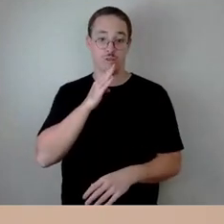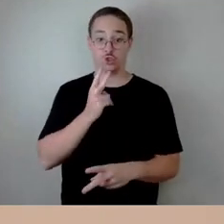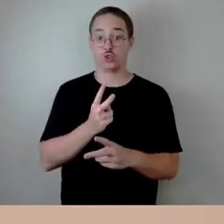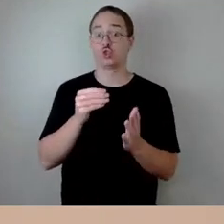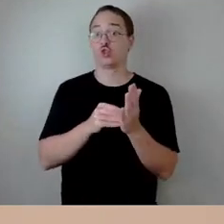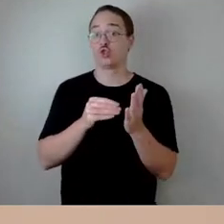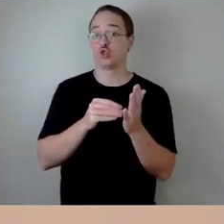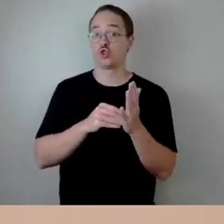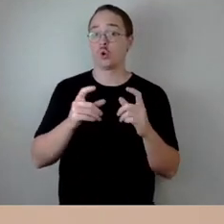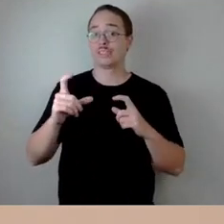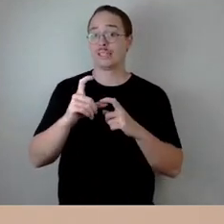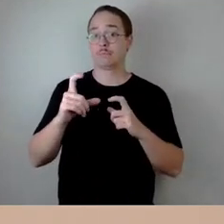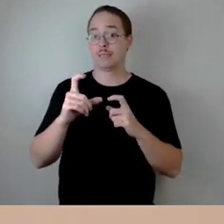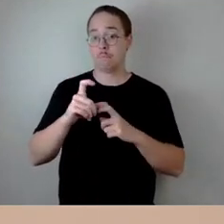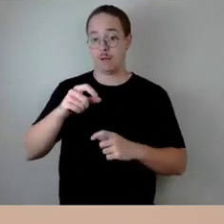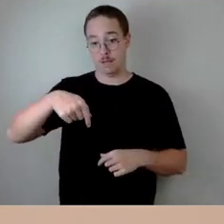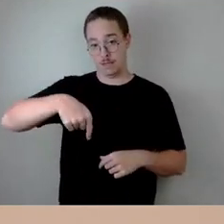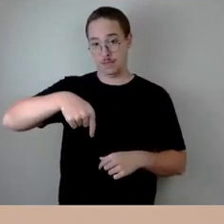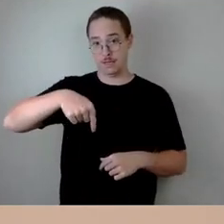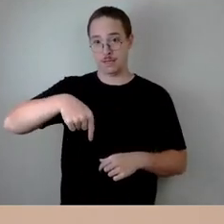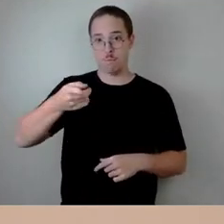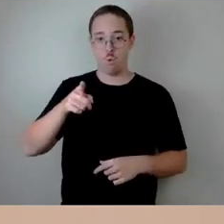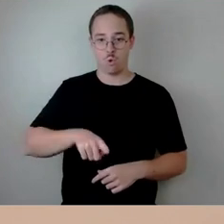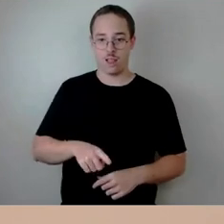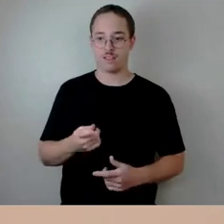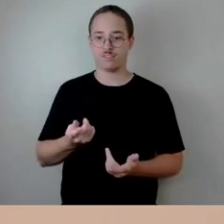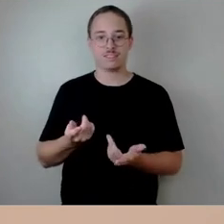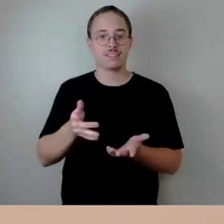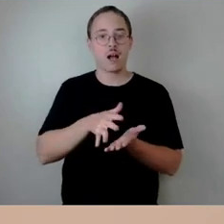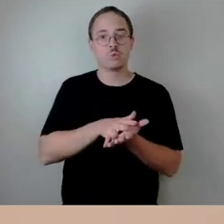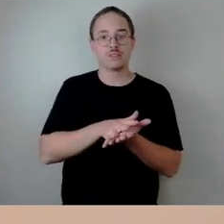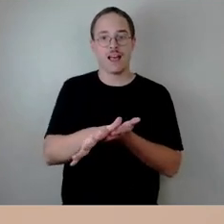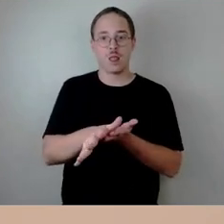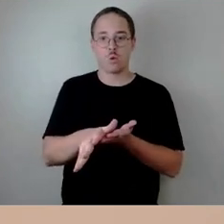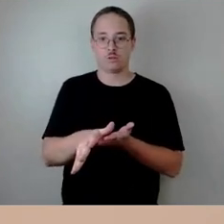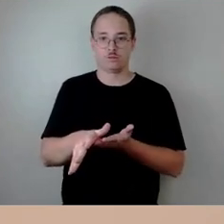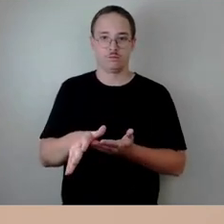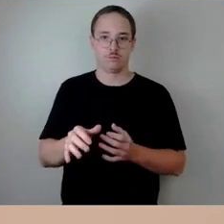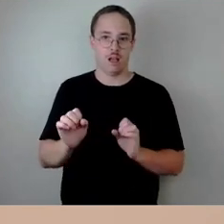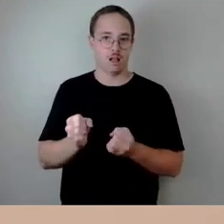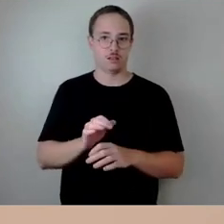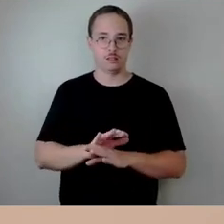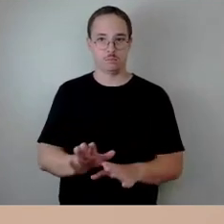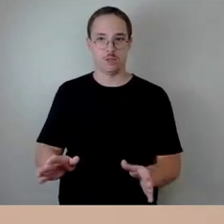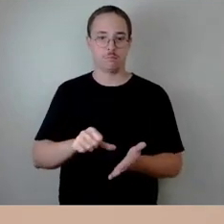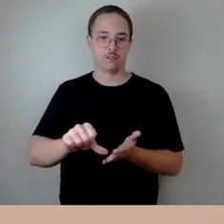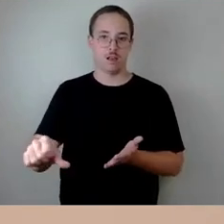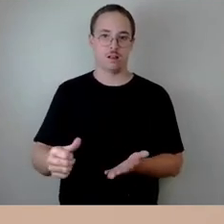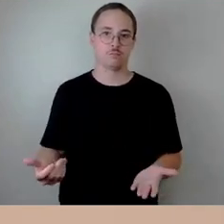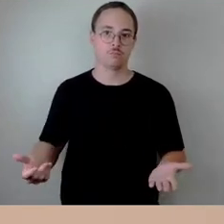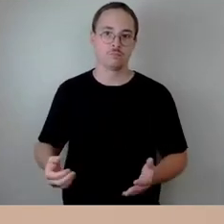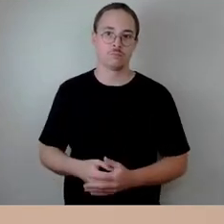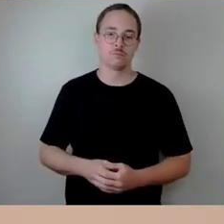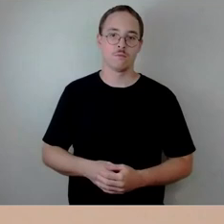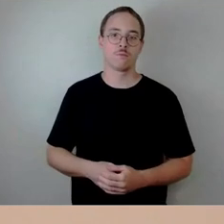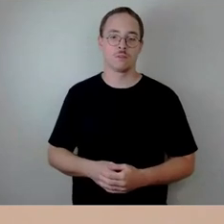zahlungsfähig. Insofern, wir kennen sehr genau, Herr Lehmann, liebe Kollegen von der CDU, unsere